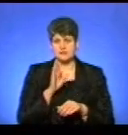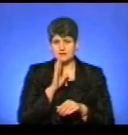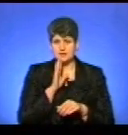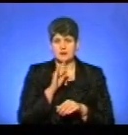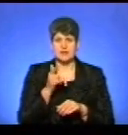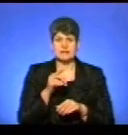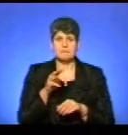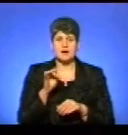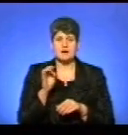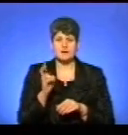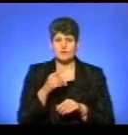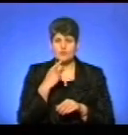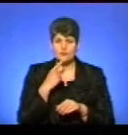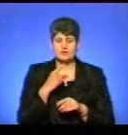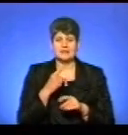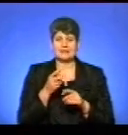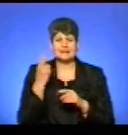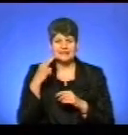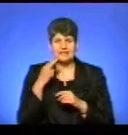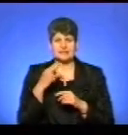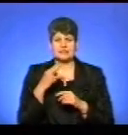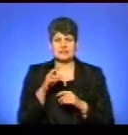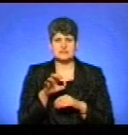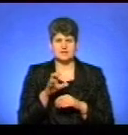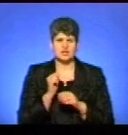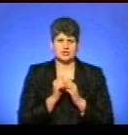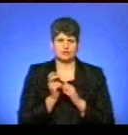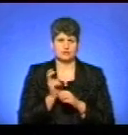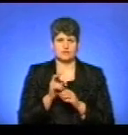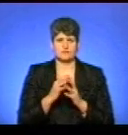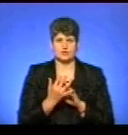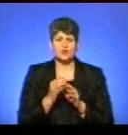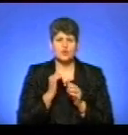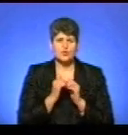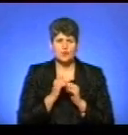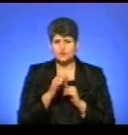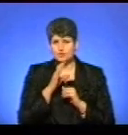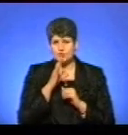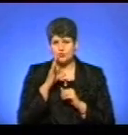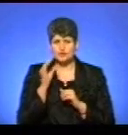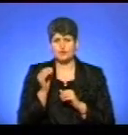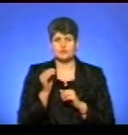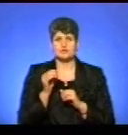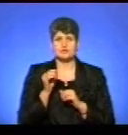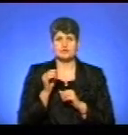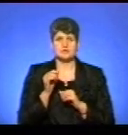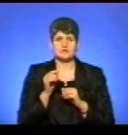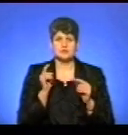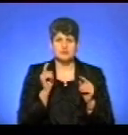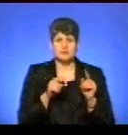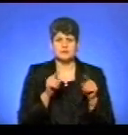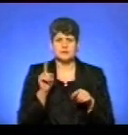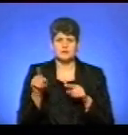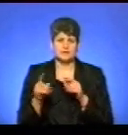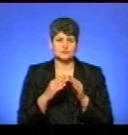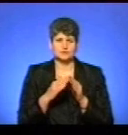Марків каже, дикі свірі – часті гості у їхньому селі. Це кожна інакше. Та суті, за суті, за суті.